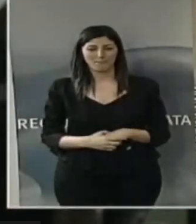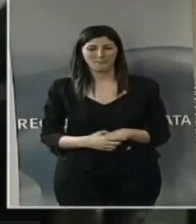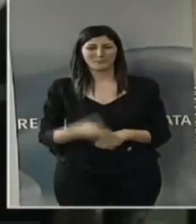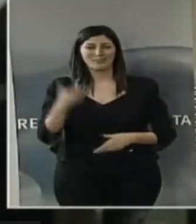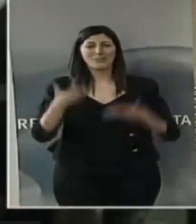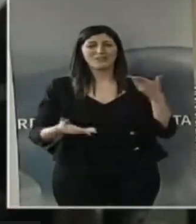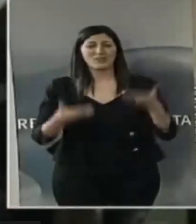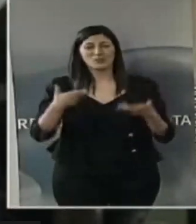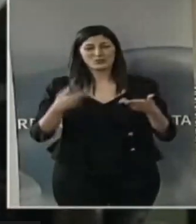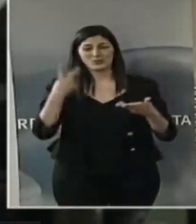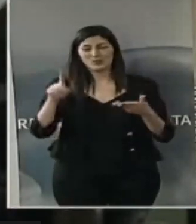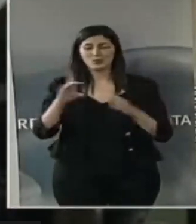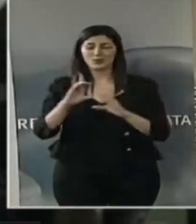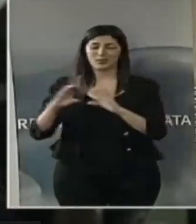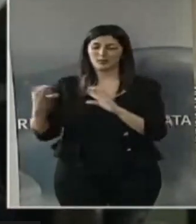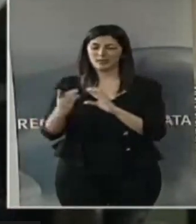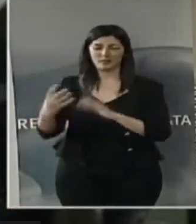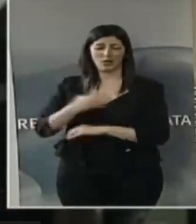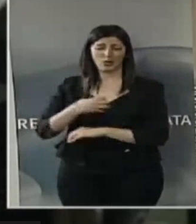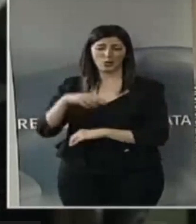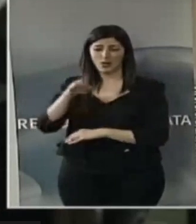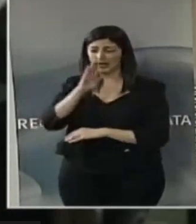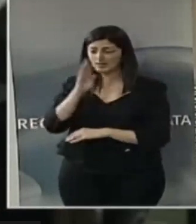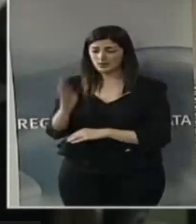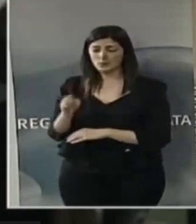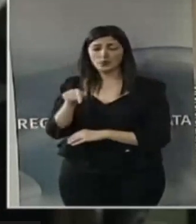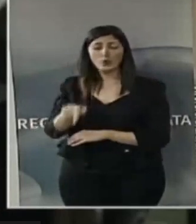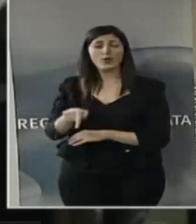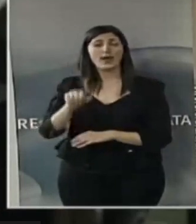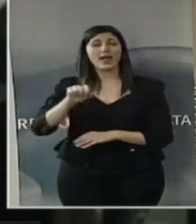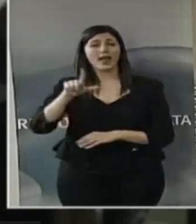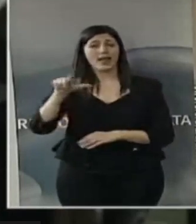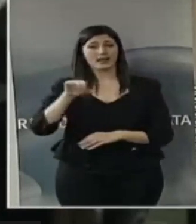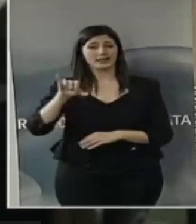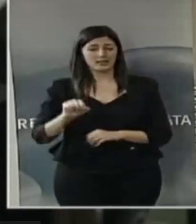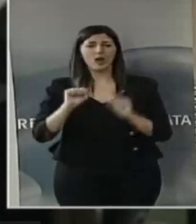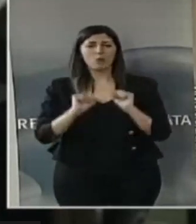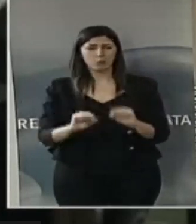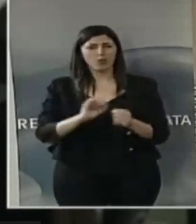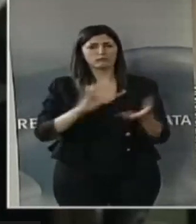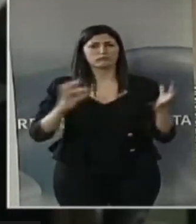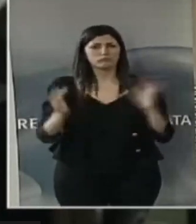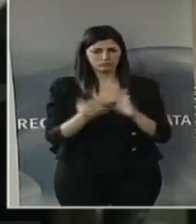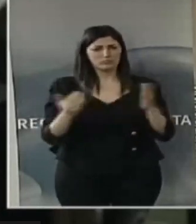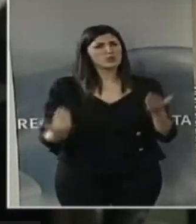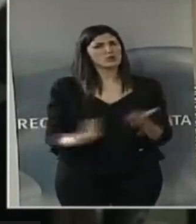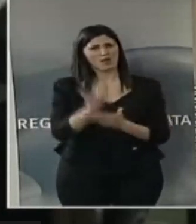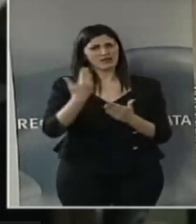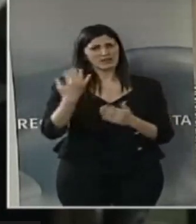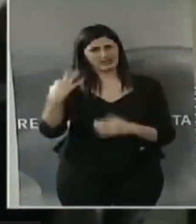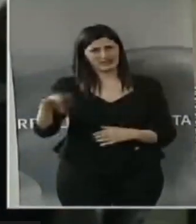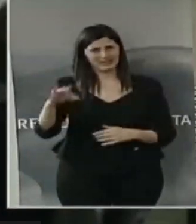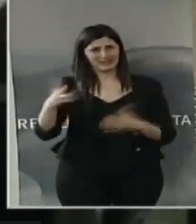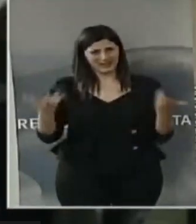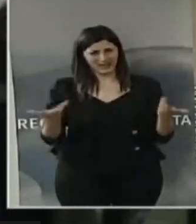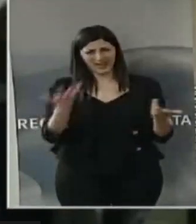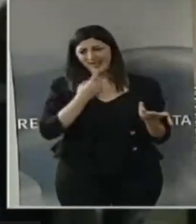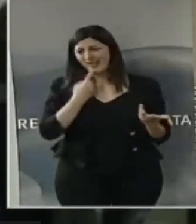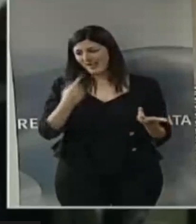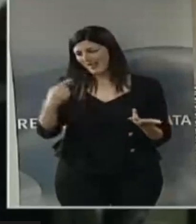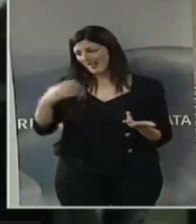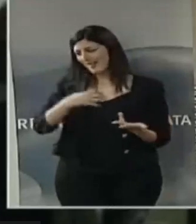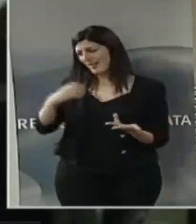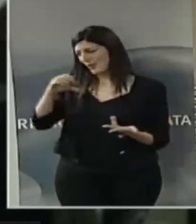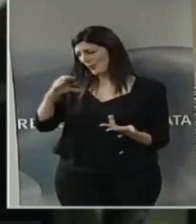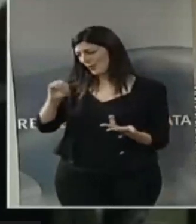'assessore, se l'Alsia può diventare, questo sarebbe una grande novità, assessore Cupparo, se l'Alsia potesse